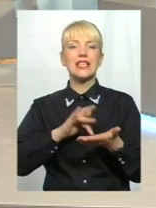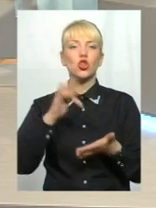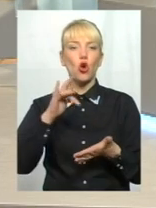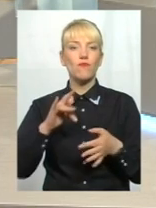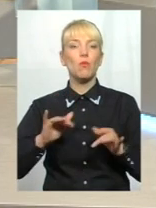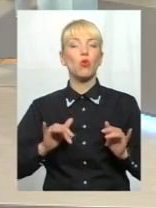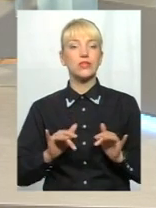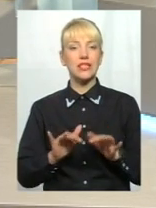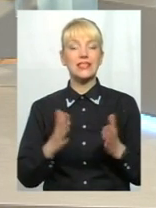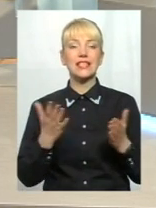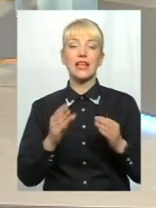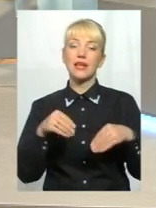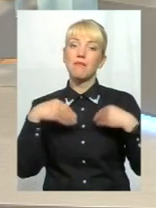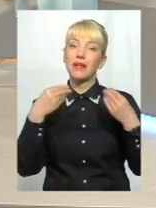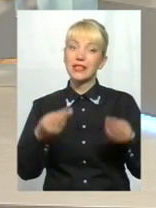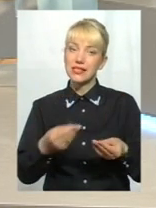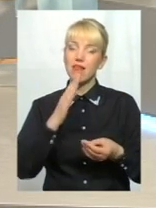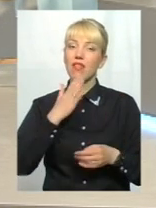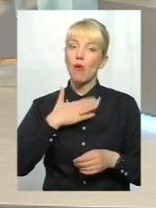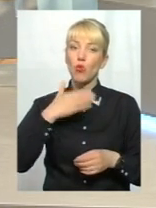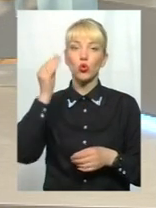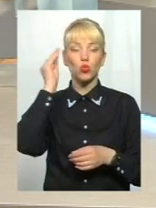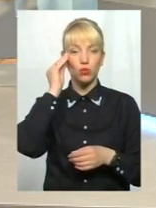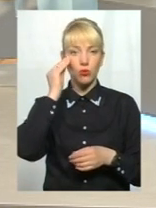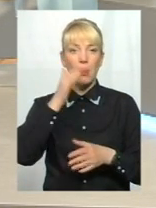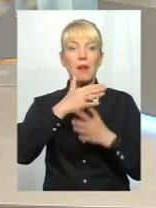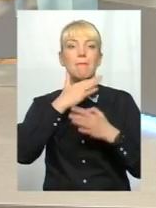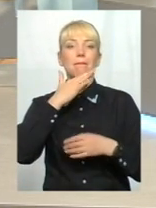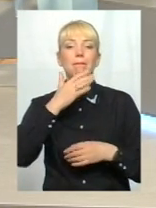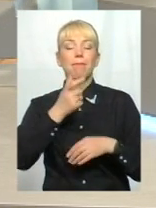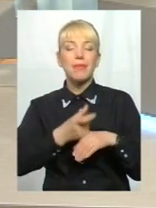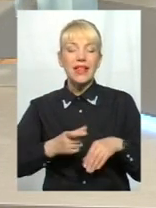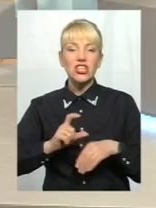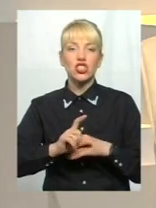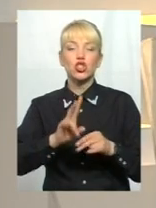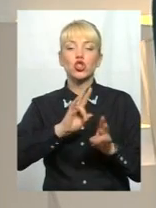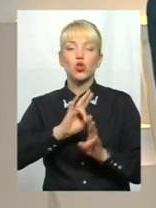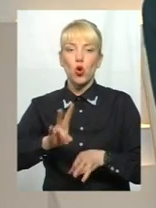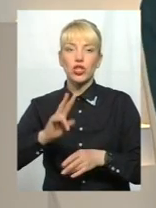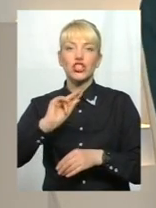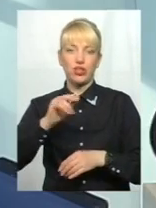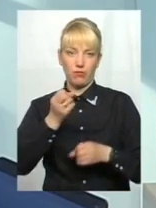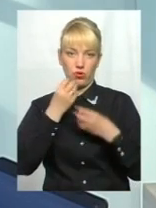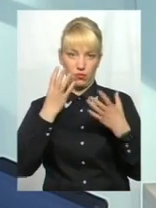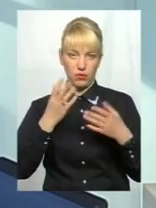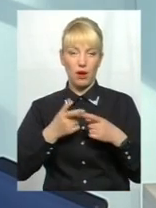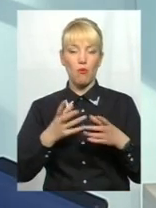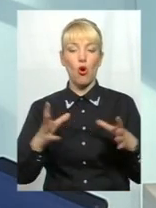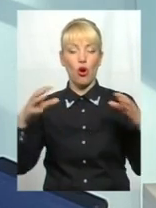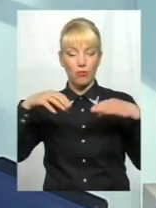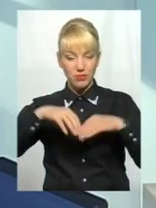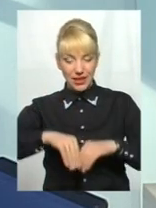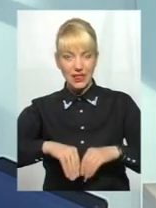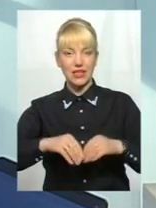принесли, на мою думку, все-таки більше шкоди, чим добра. Що можна зробити? По об'єднаних громадах треба